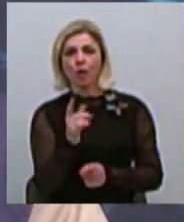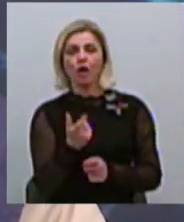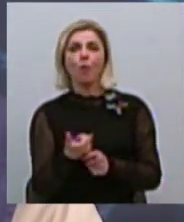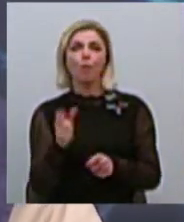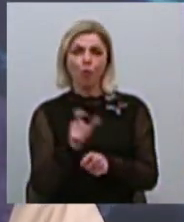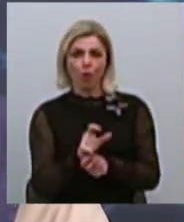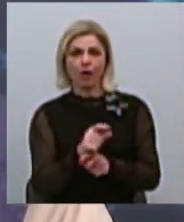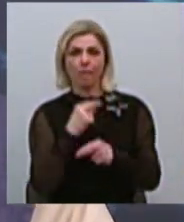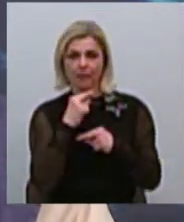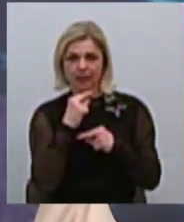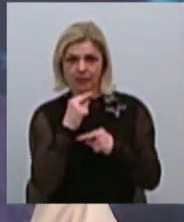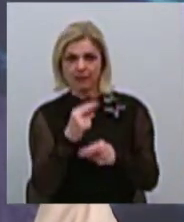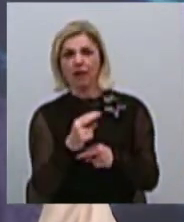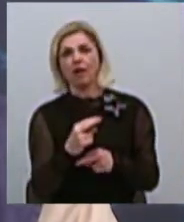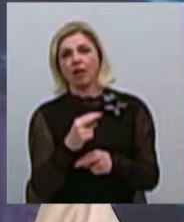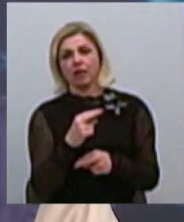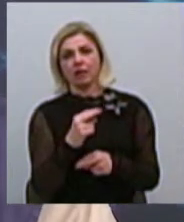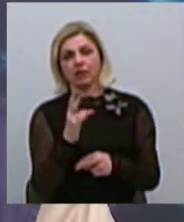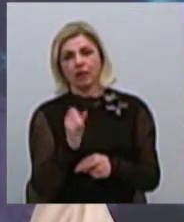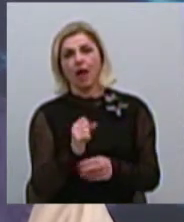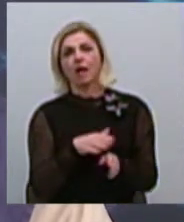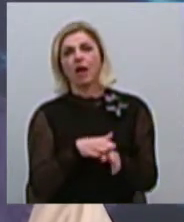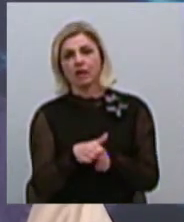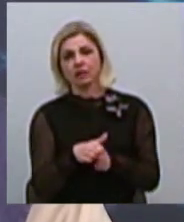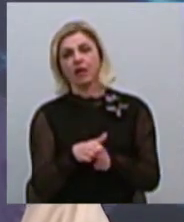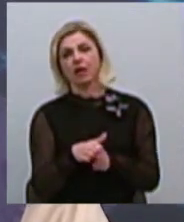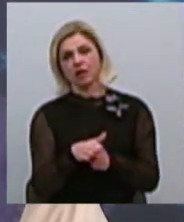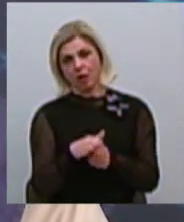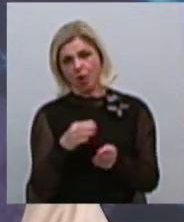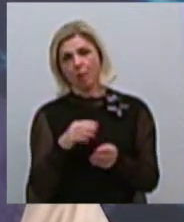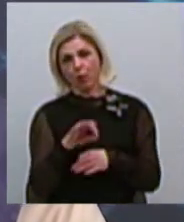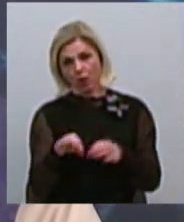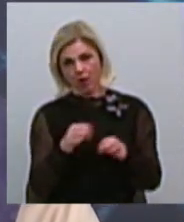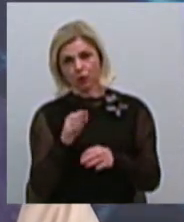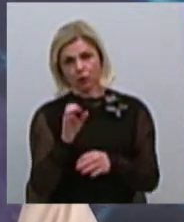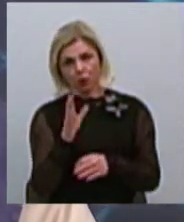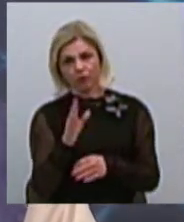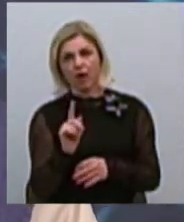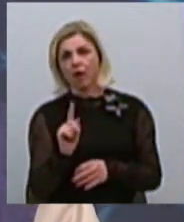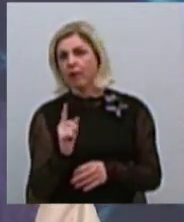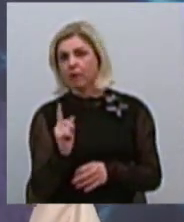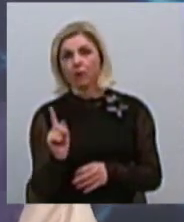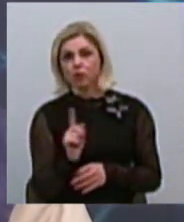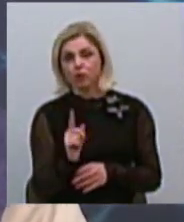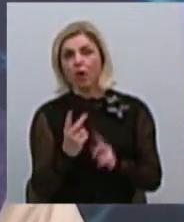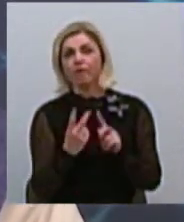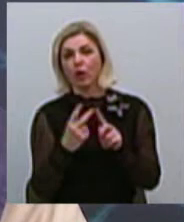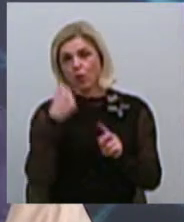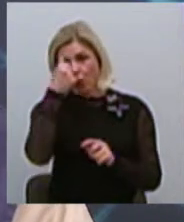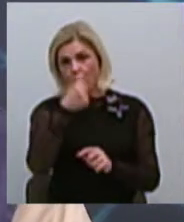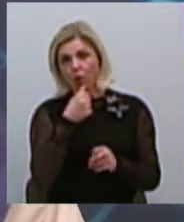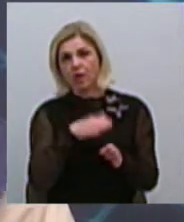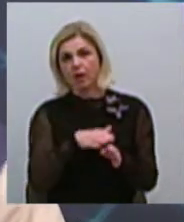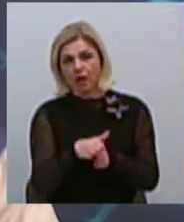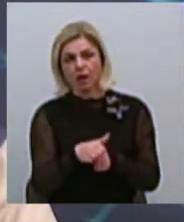більше пристально обращав внимание на реалізію проєкту громадського бюджету. Потому, що второй год реалізію у нас